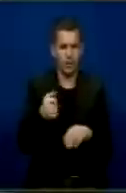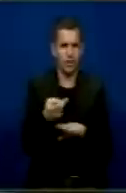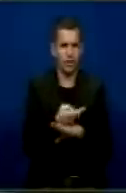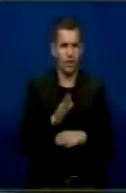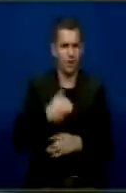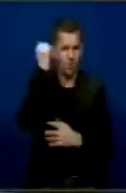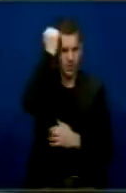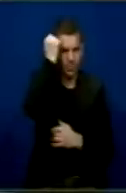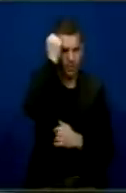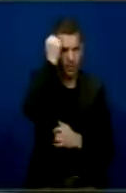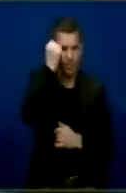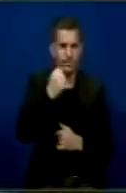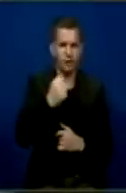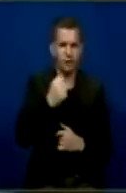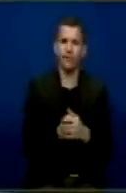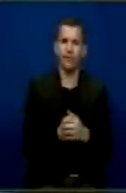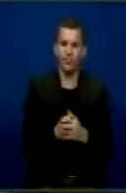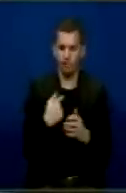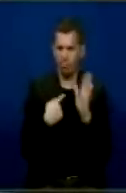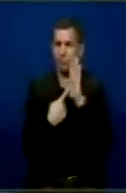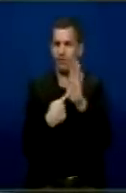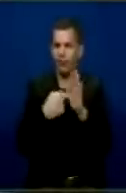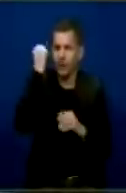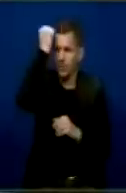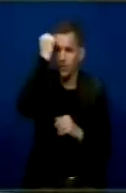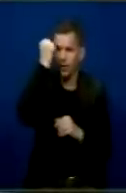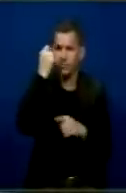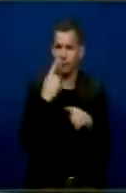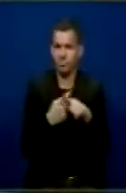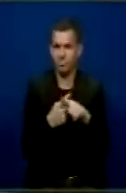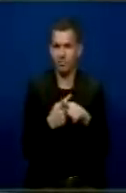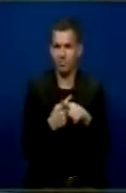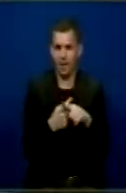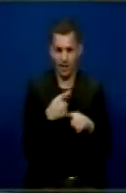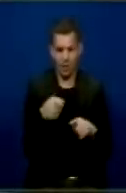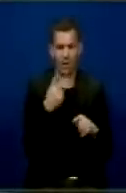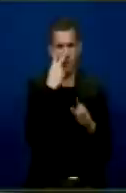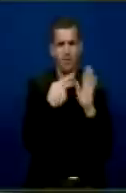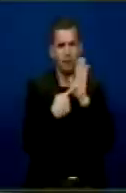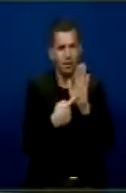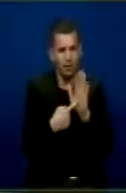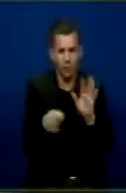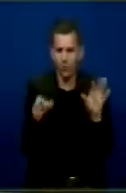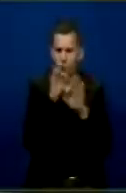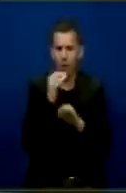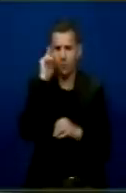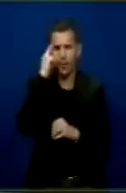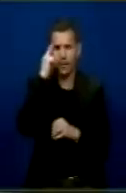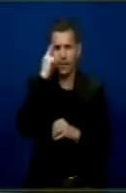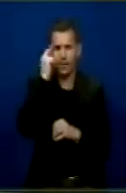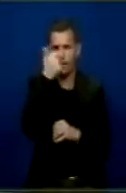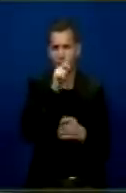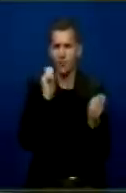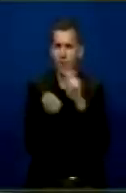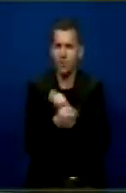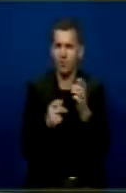vetë. Dhe nëse ne e paracesim Kosova si një loj pasqyre t'il, e cilat në asni mëny nuk do të mendoj kur që të ndryshoj